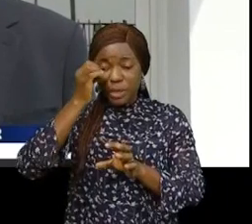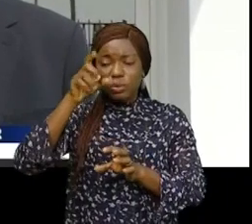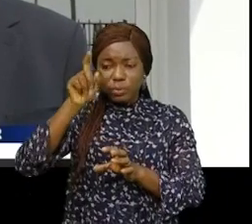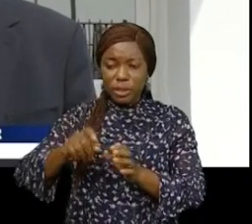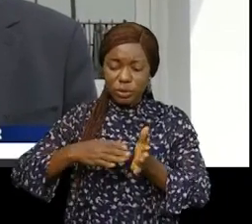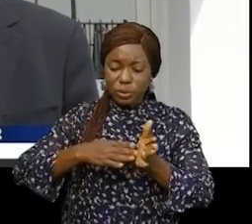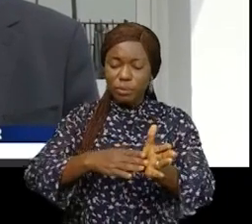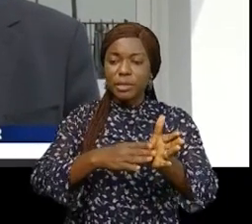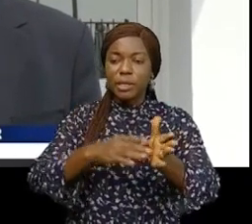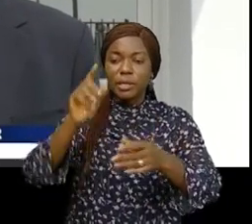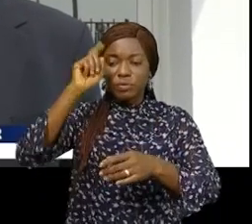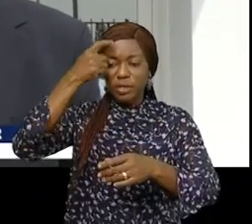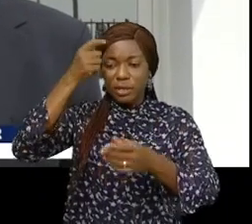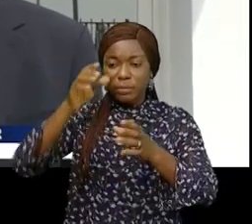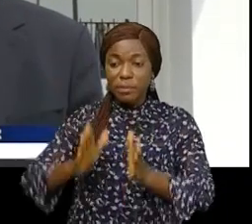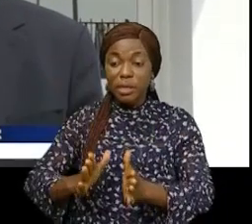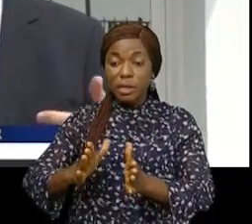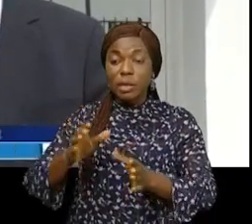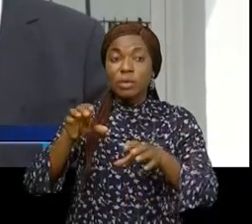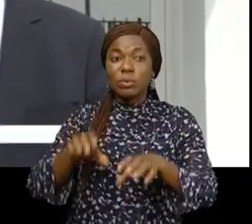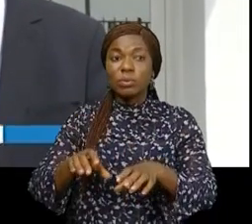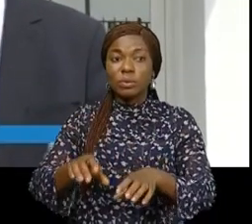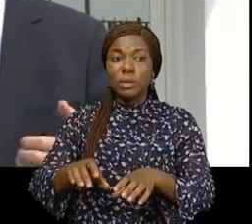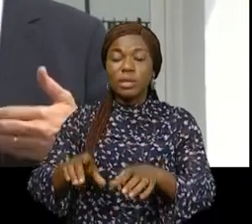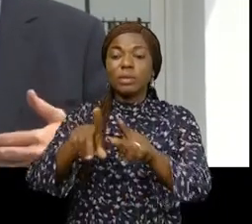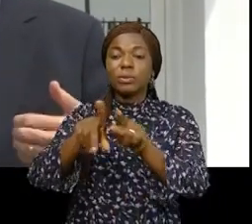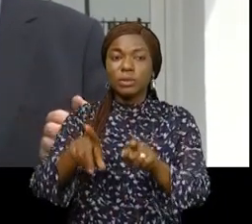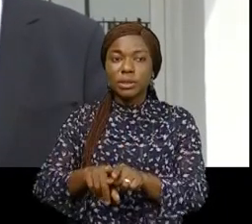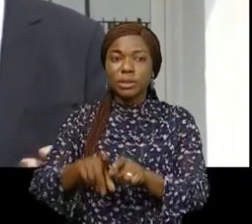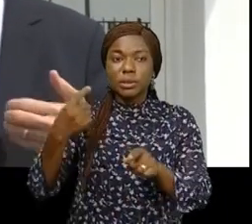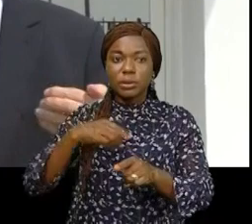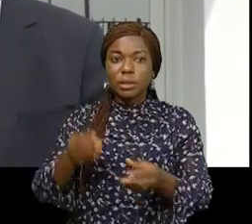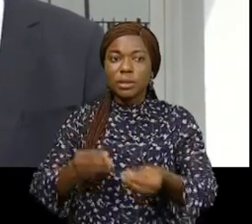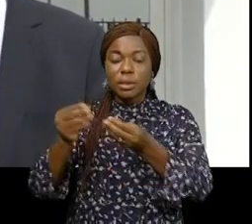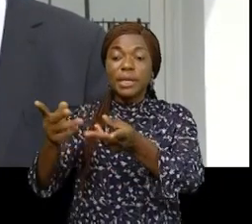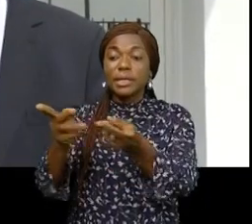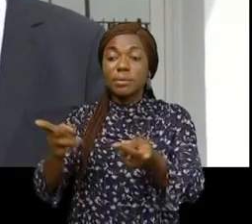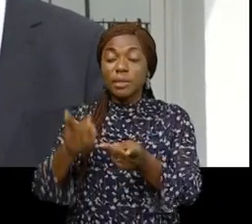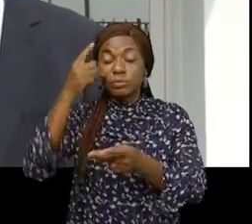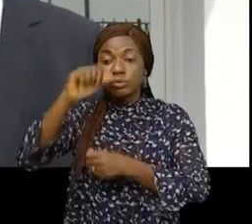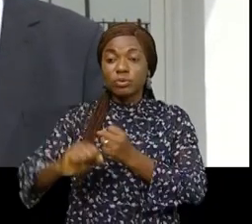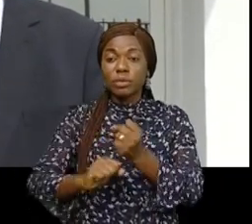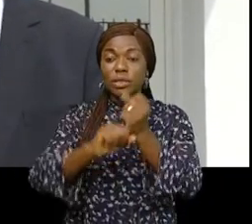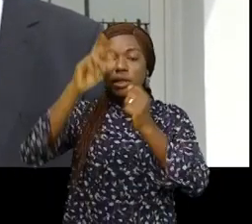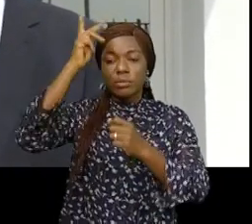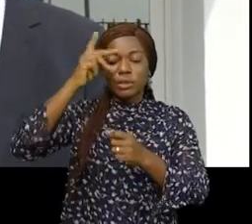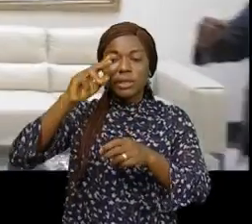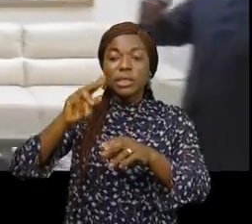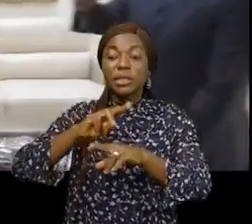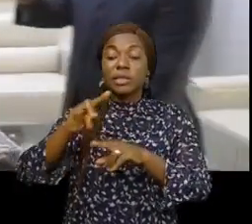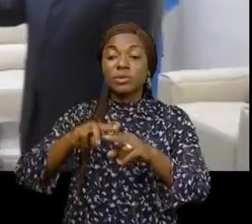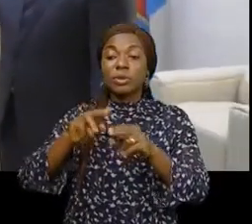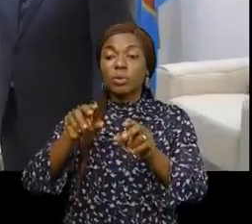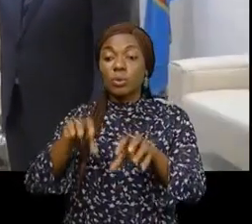situations humanitaires graves dans la région du Nord-Kivu. D'appuis qui pourront être mis en place en soutien bien sûr à la politique nationale congolaise.